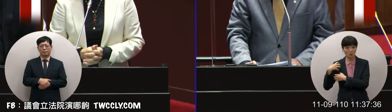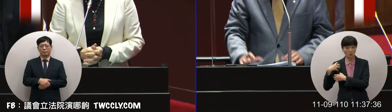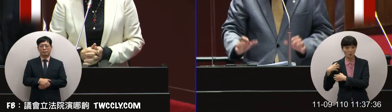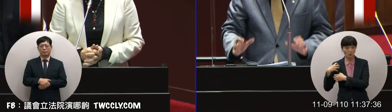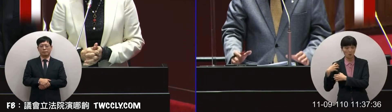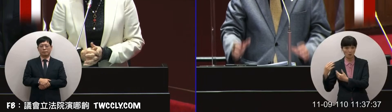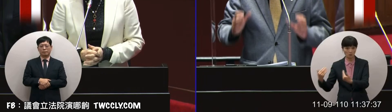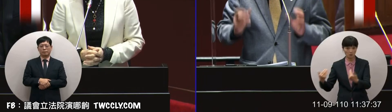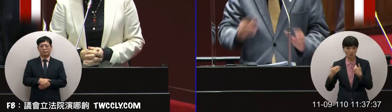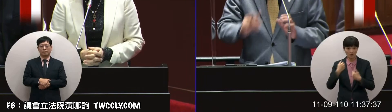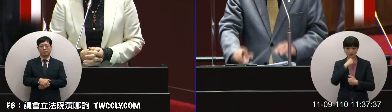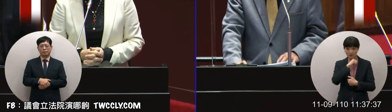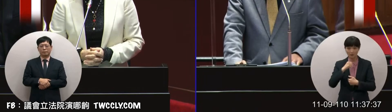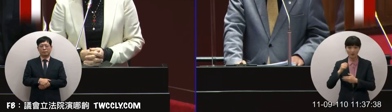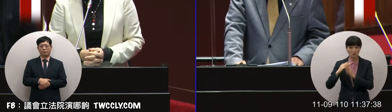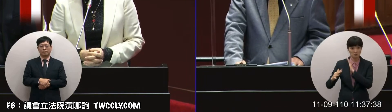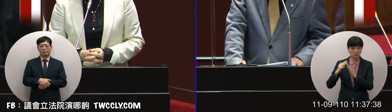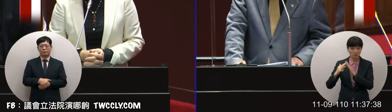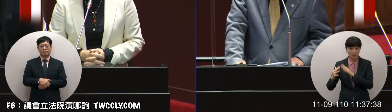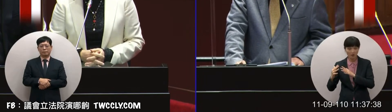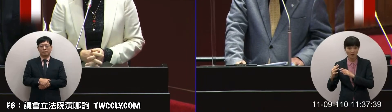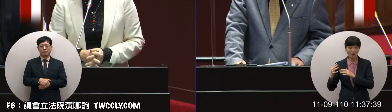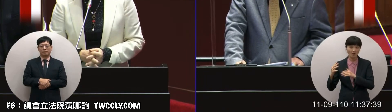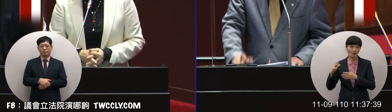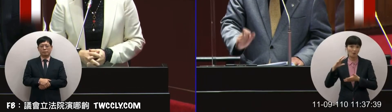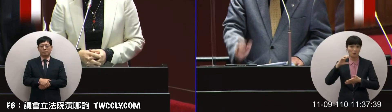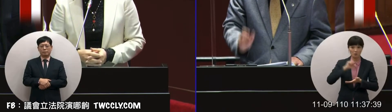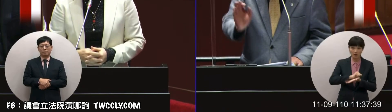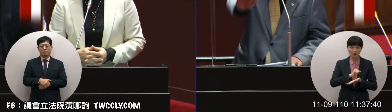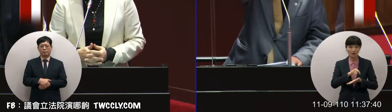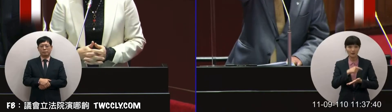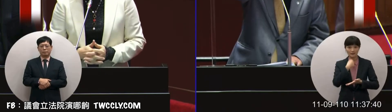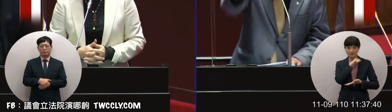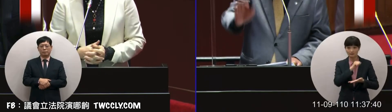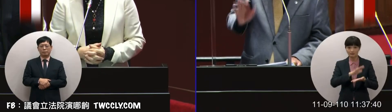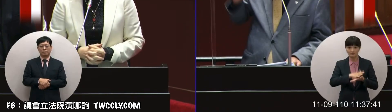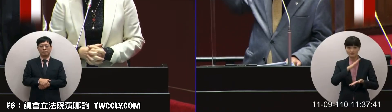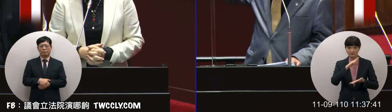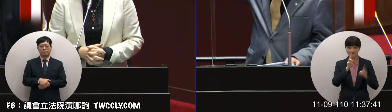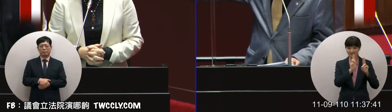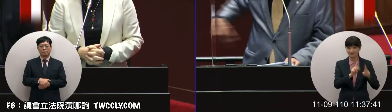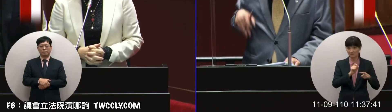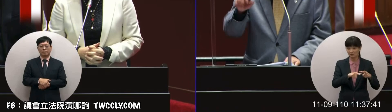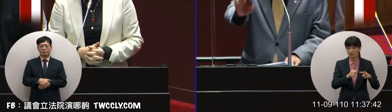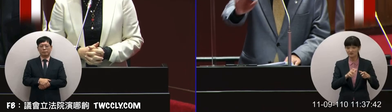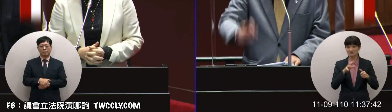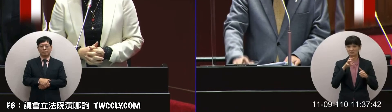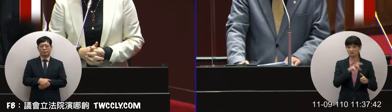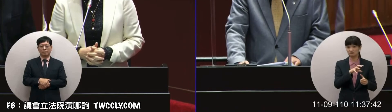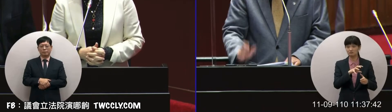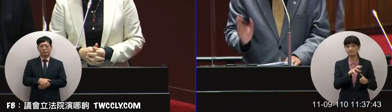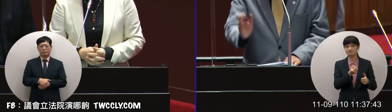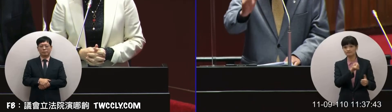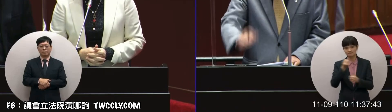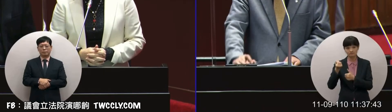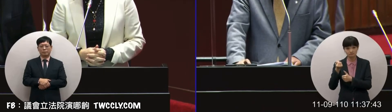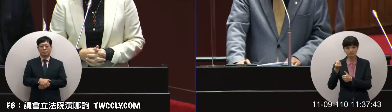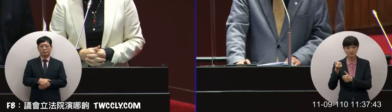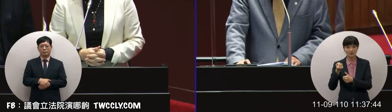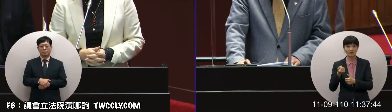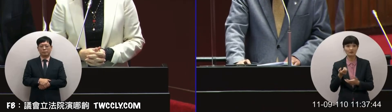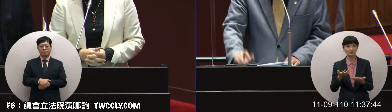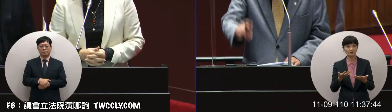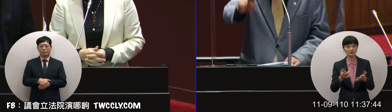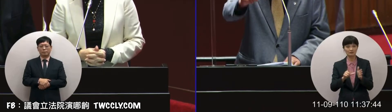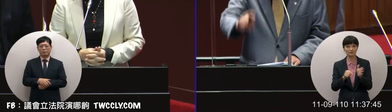台積電整個被掌握下來所以美國派一定要要求誰去投資誰怎麼樣把實際交